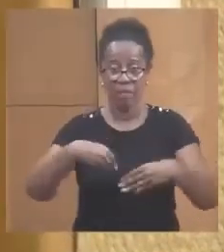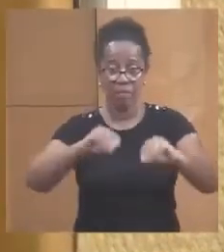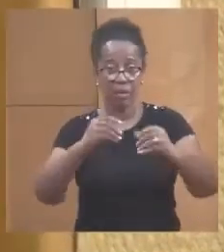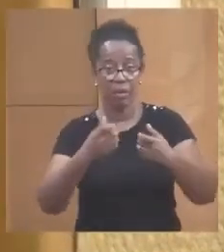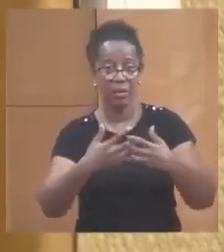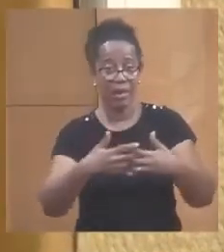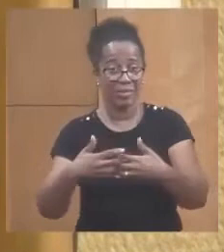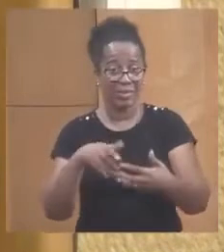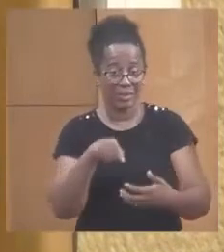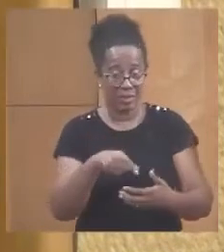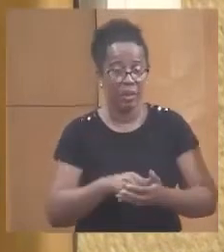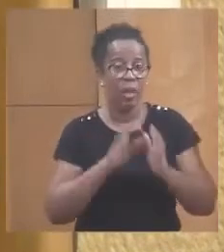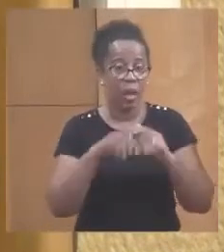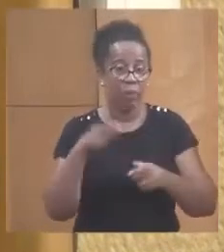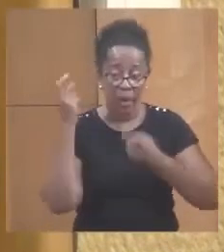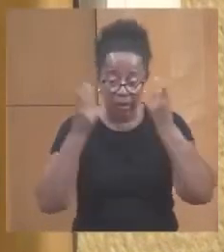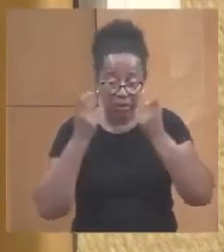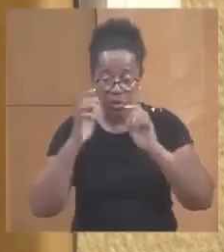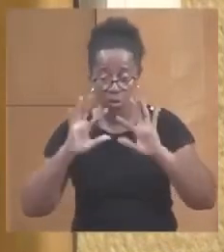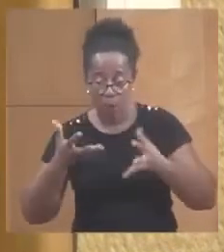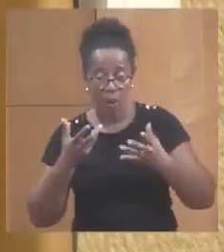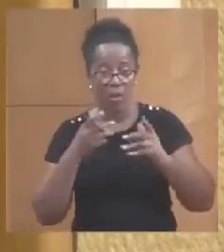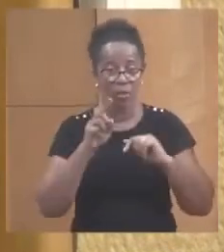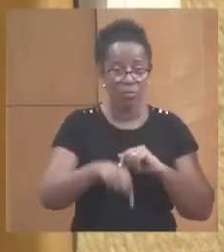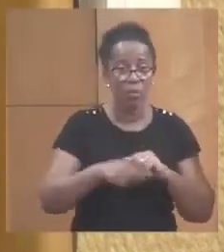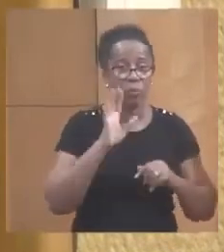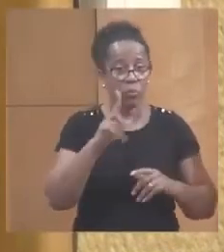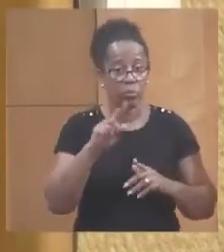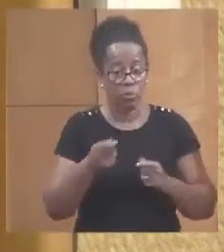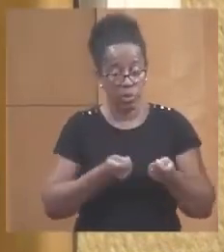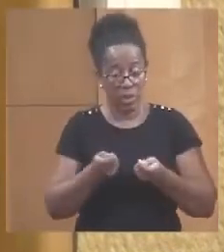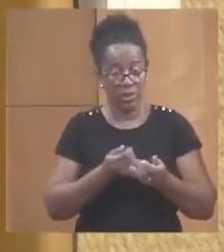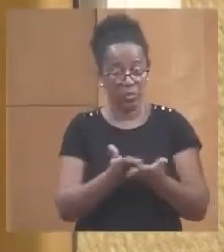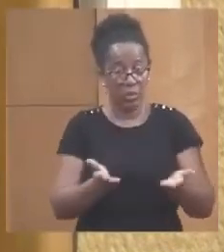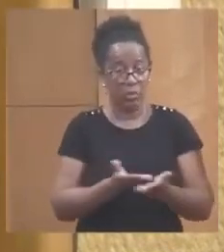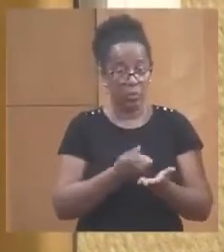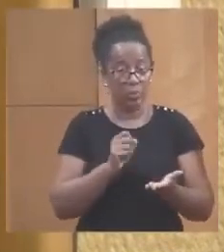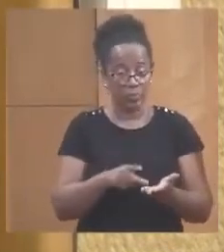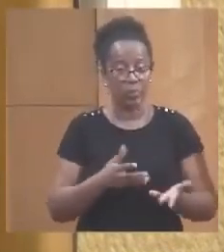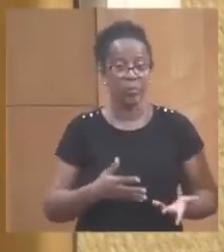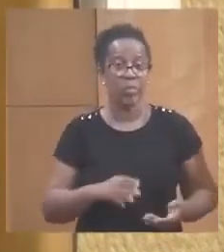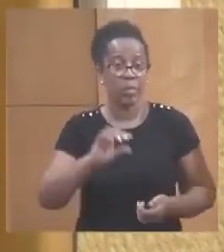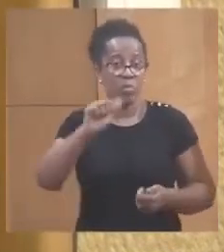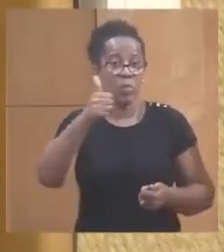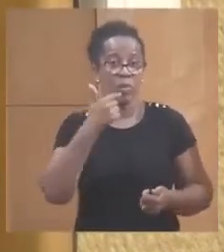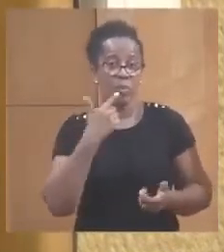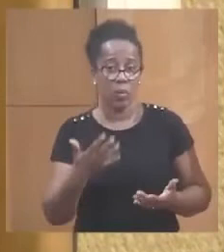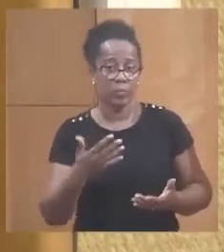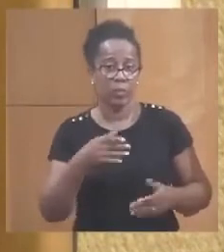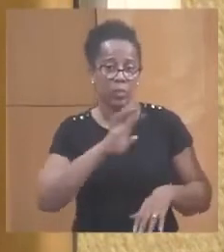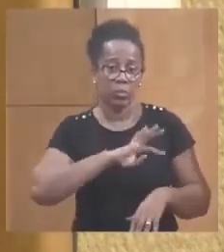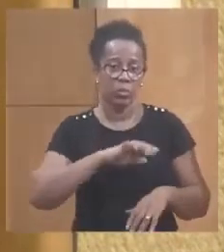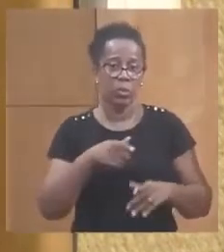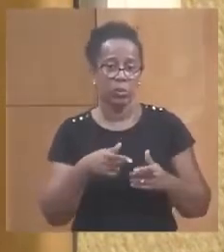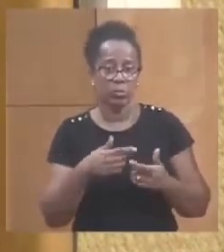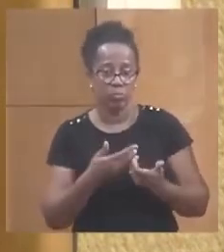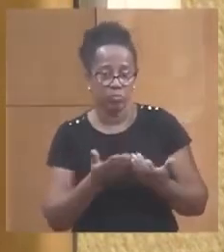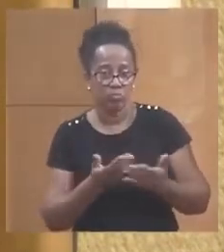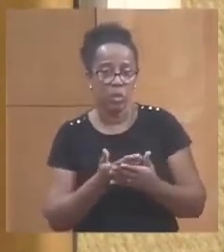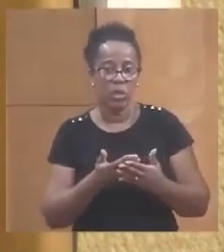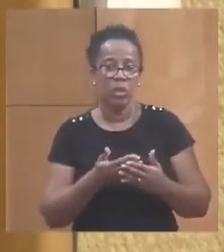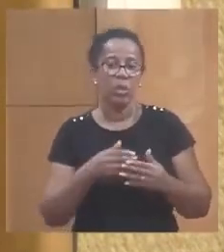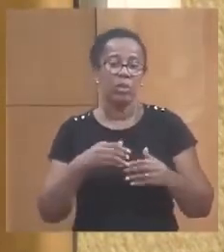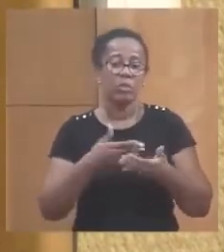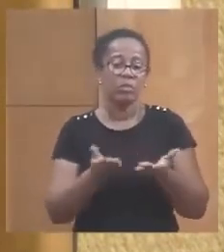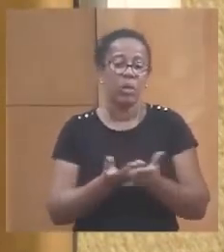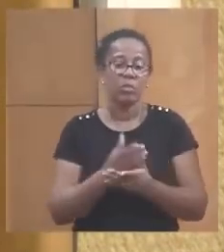et qu'il fallait réfléchir pour savoir comment gérer. D'abord, on a exclu le cas où que ce soit la CTM